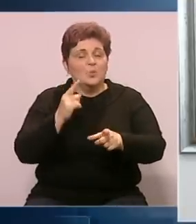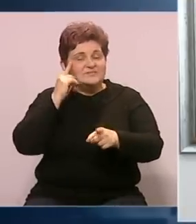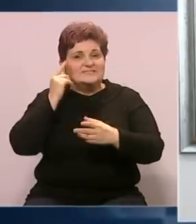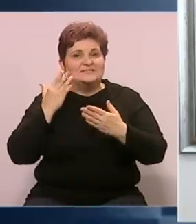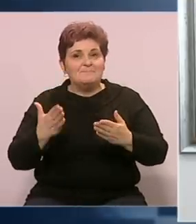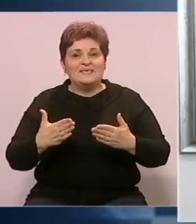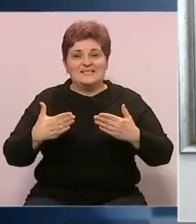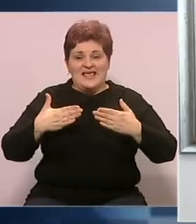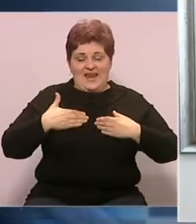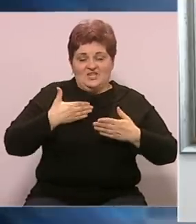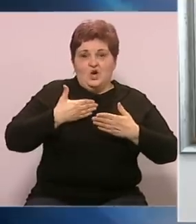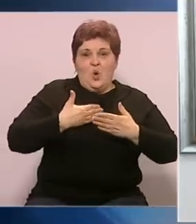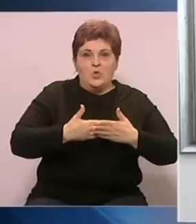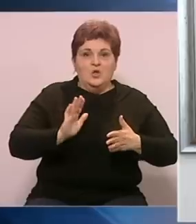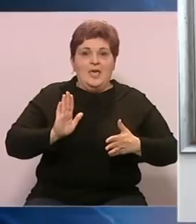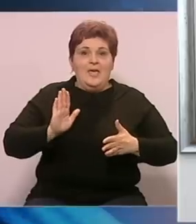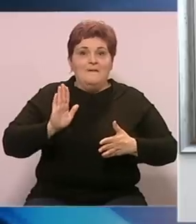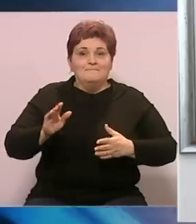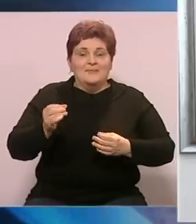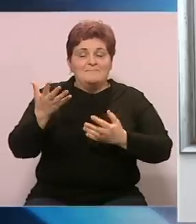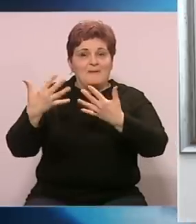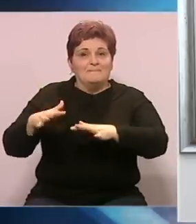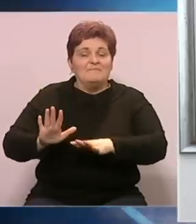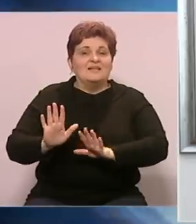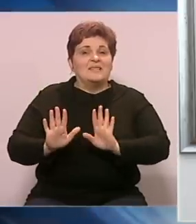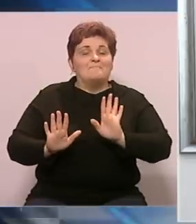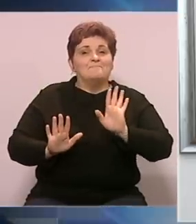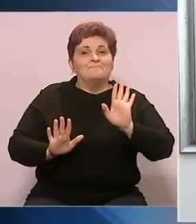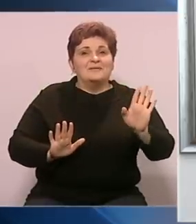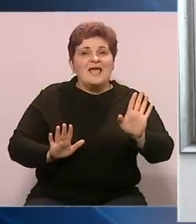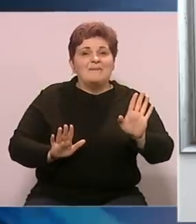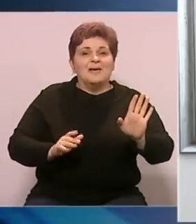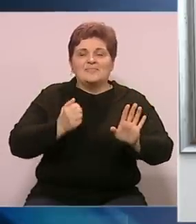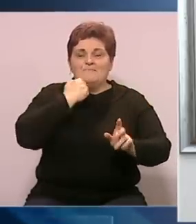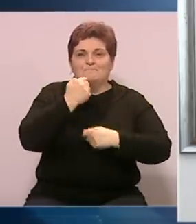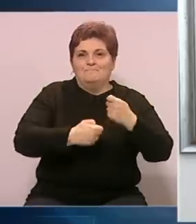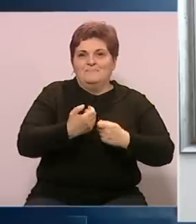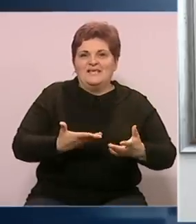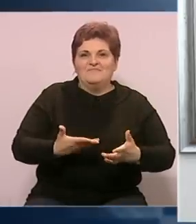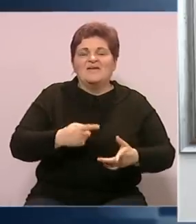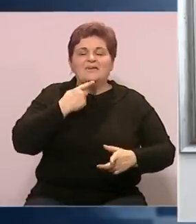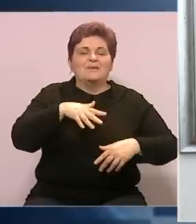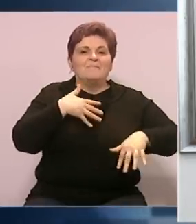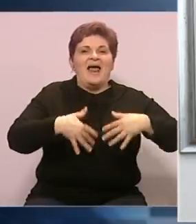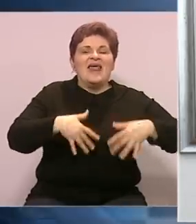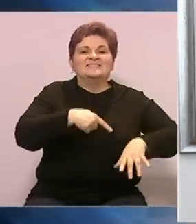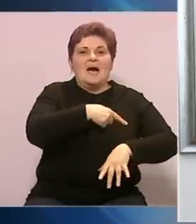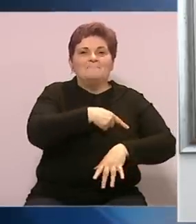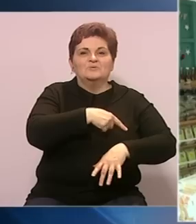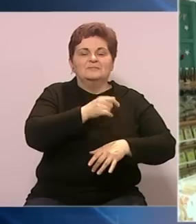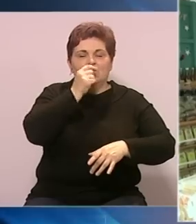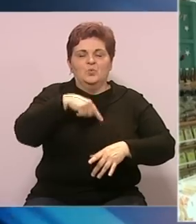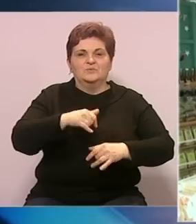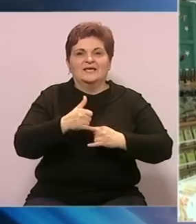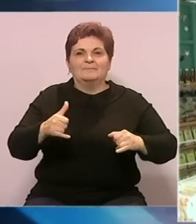našeg odnosa prema sektoru privrede, prema sektoru obrta i prema nezaposlenim građanima grada Tuzla.